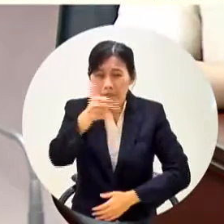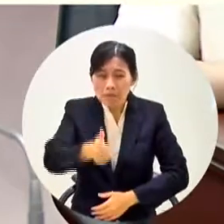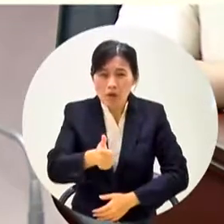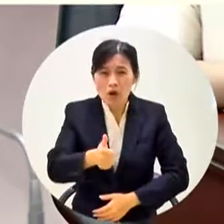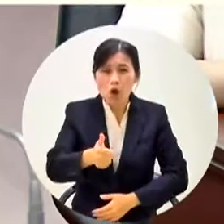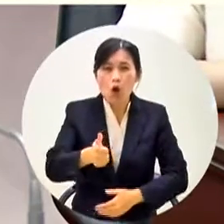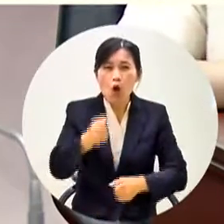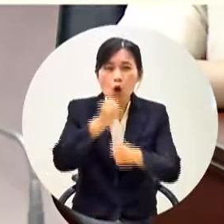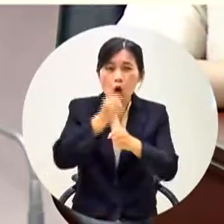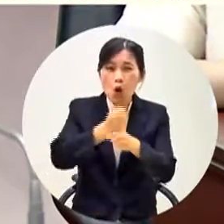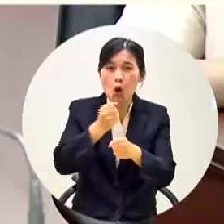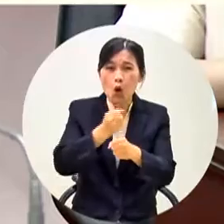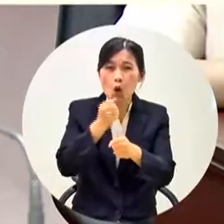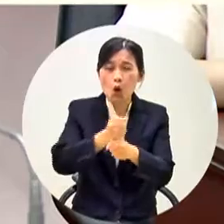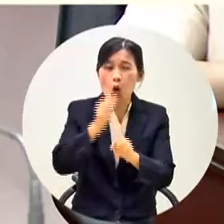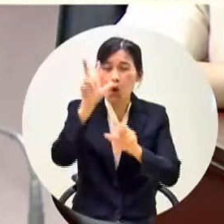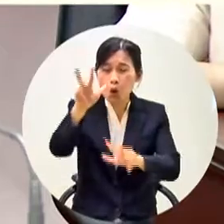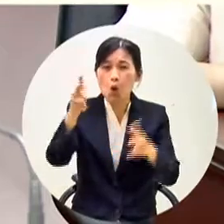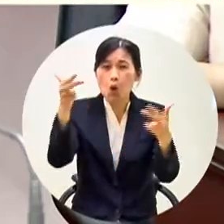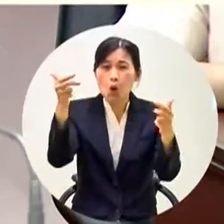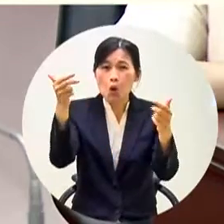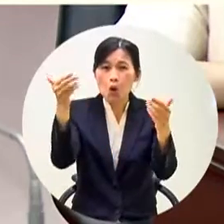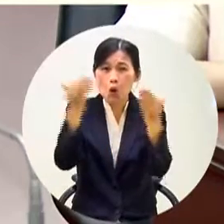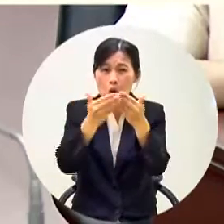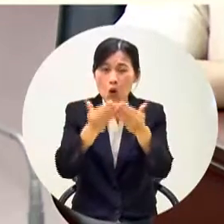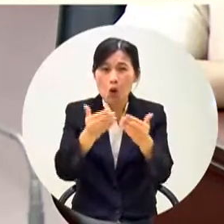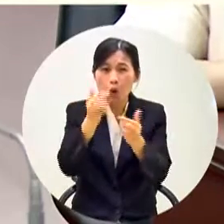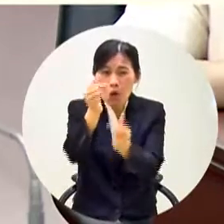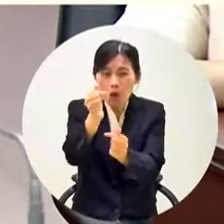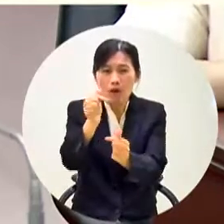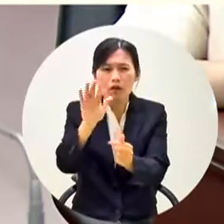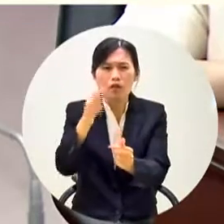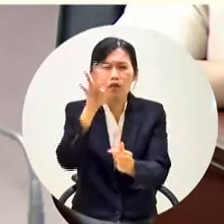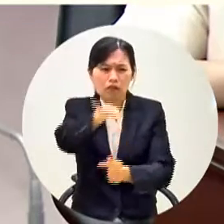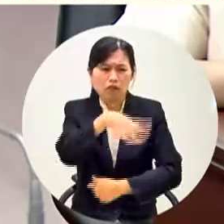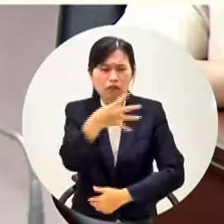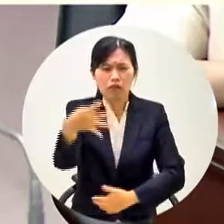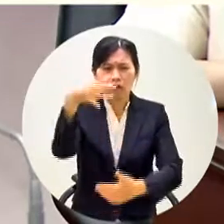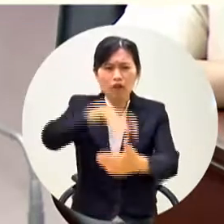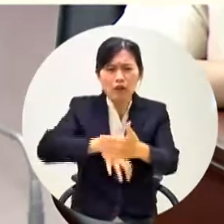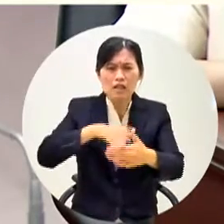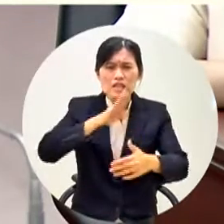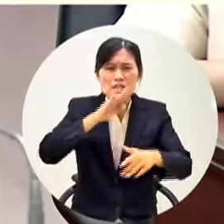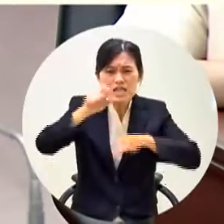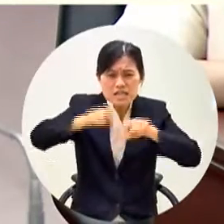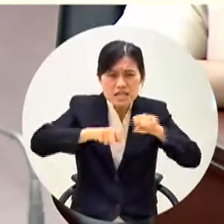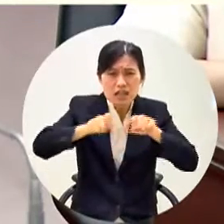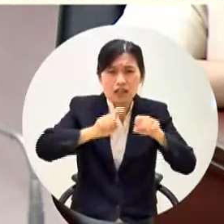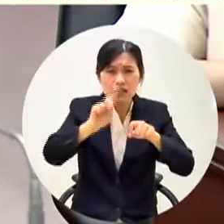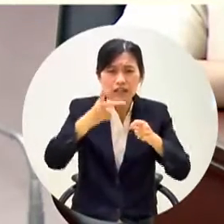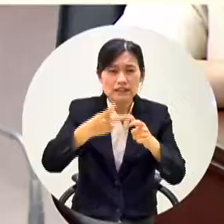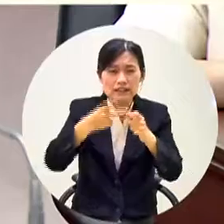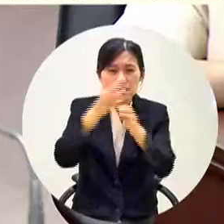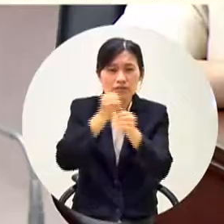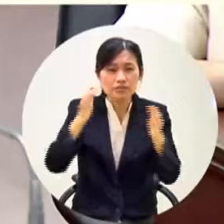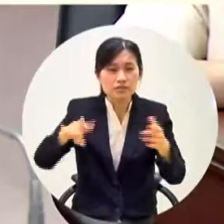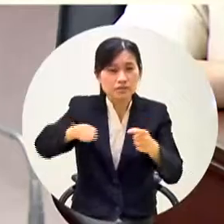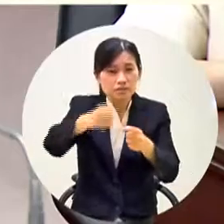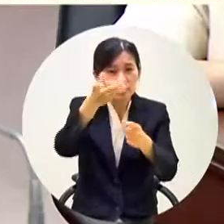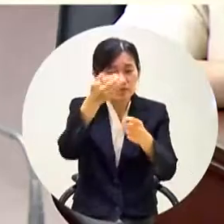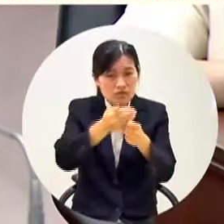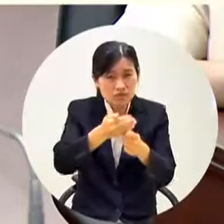你齊長說兩當愛真完但是你的表格裡面的規劃第二階段是109年